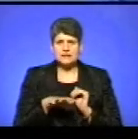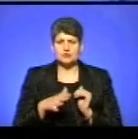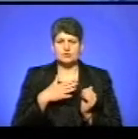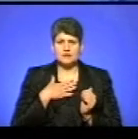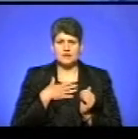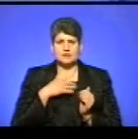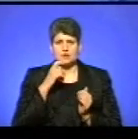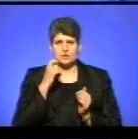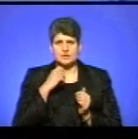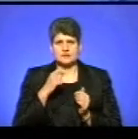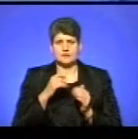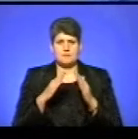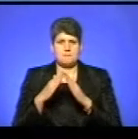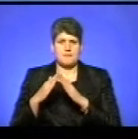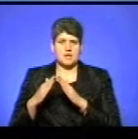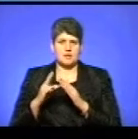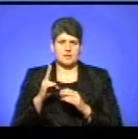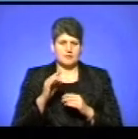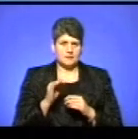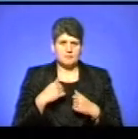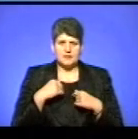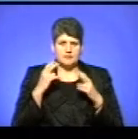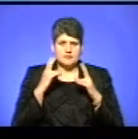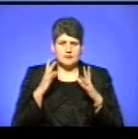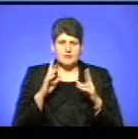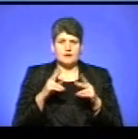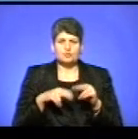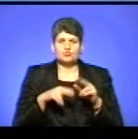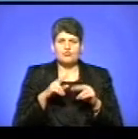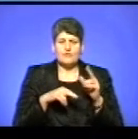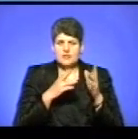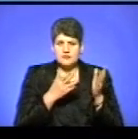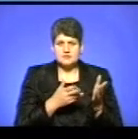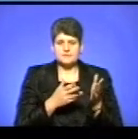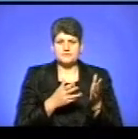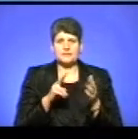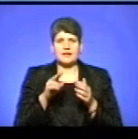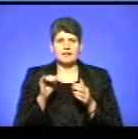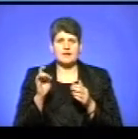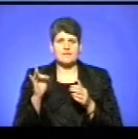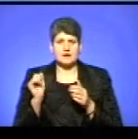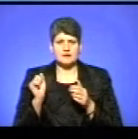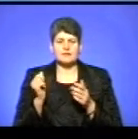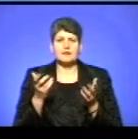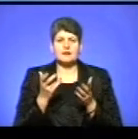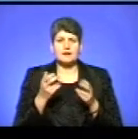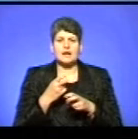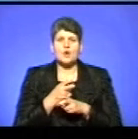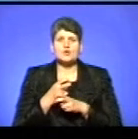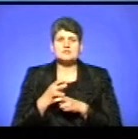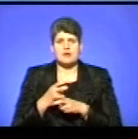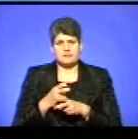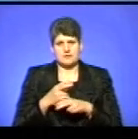наші маєтки. Отож, ми зрозуміли вашу думку. Як будувалася так лавра, на яких костях вона